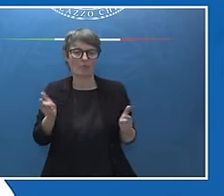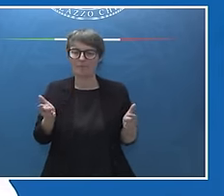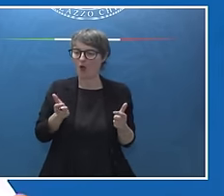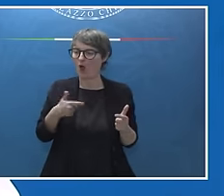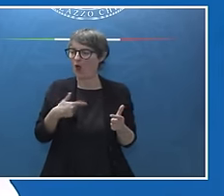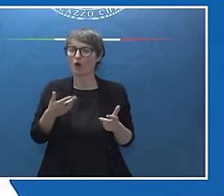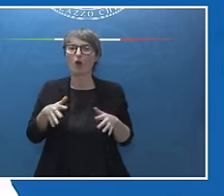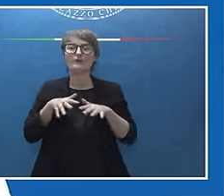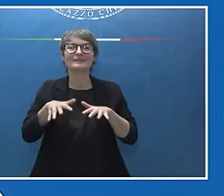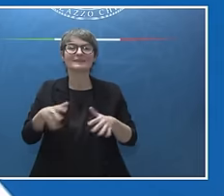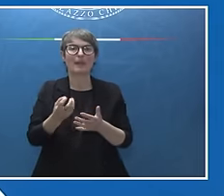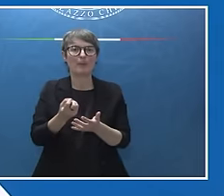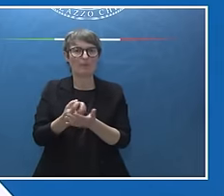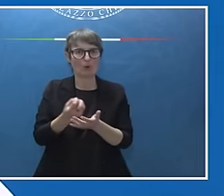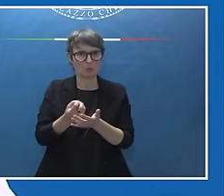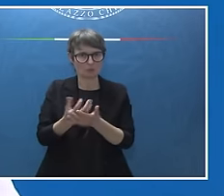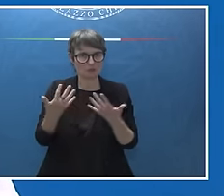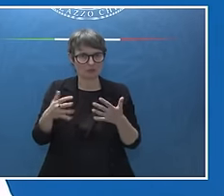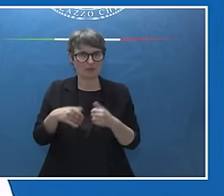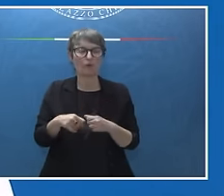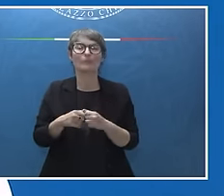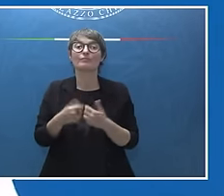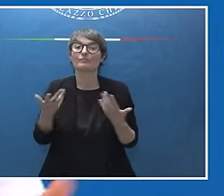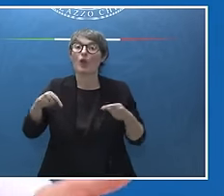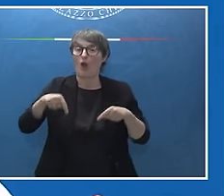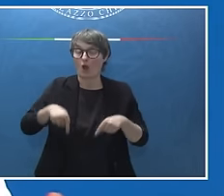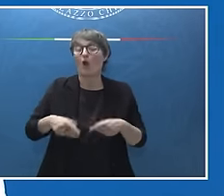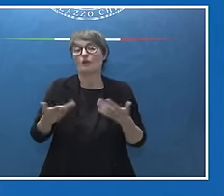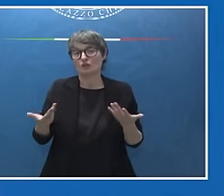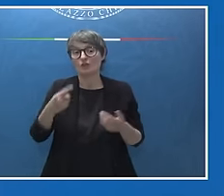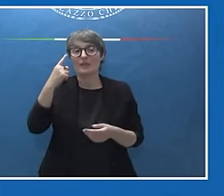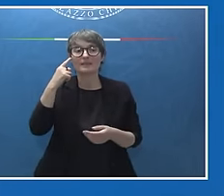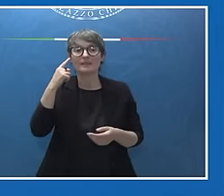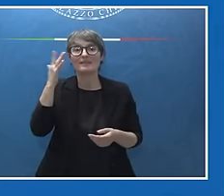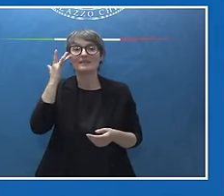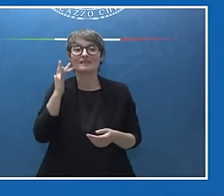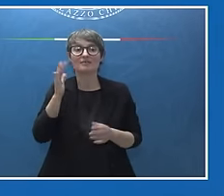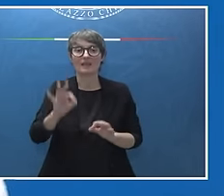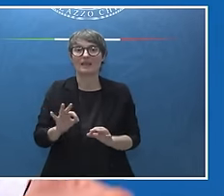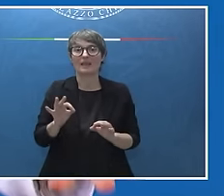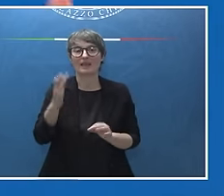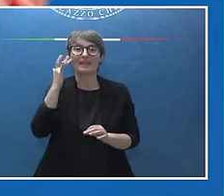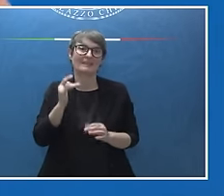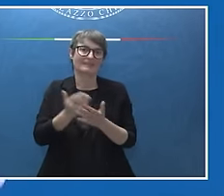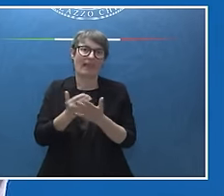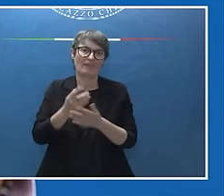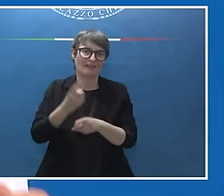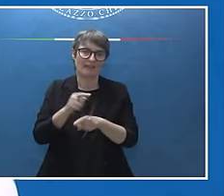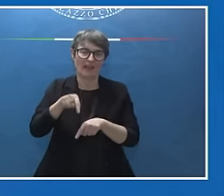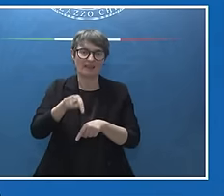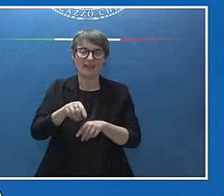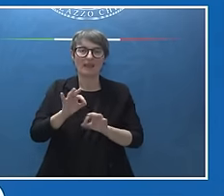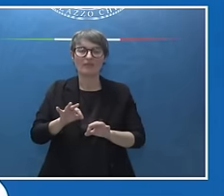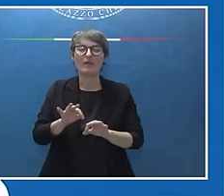produttivo. Oggi la sfida è quella del derisking, come lei sa, la sfida della capacità di avvicinare le